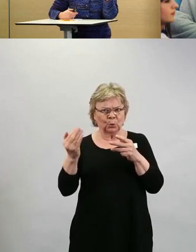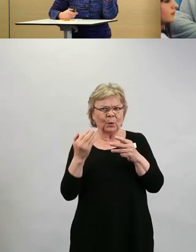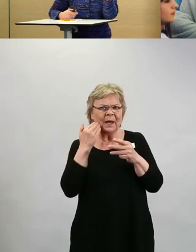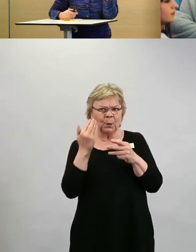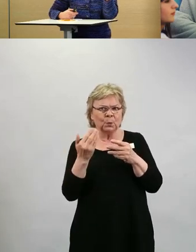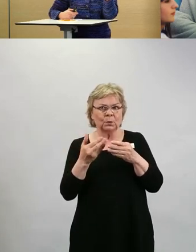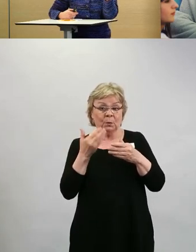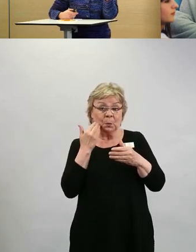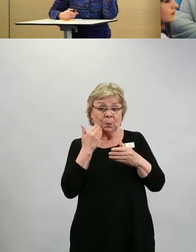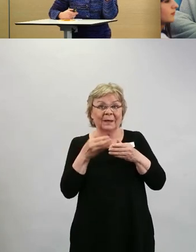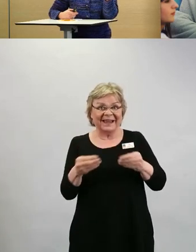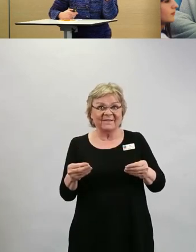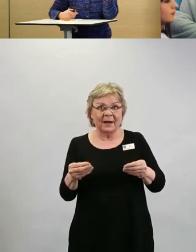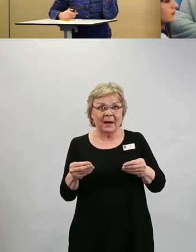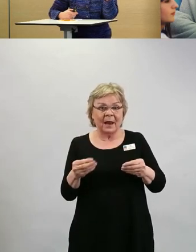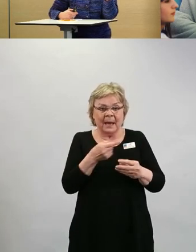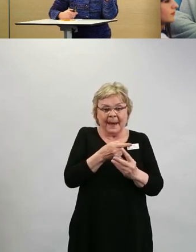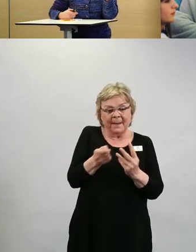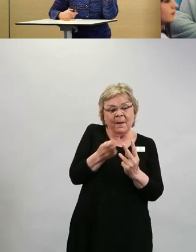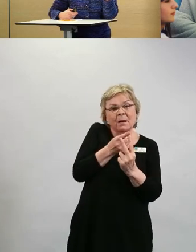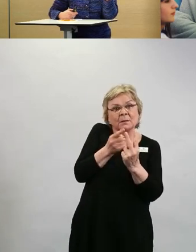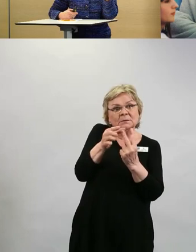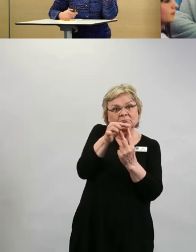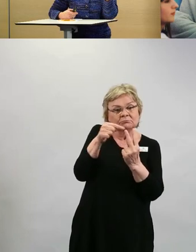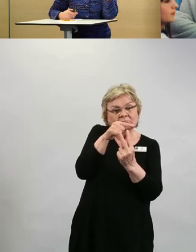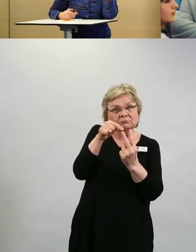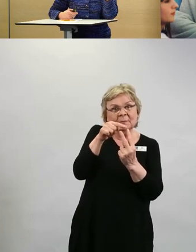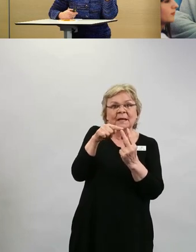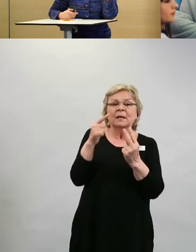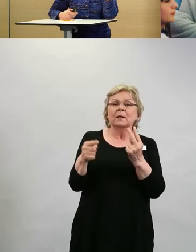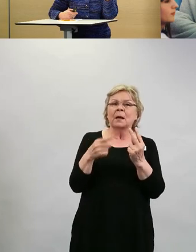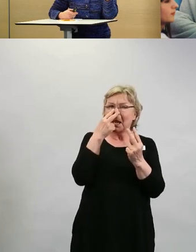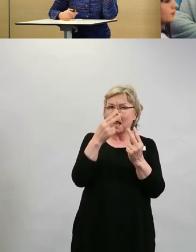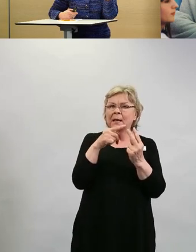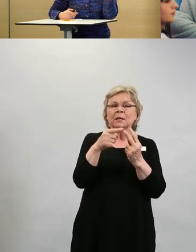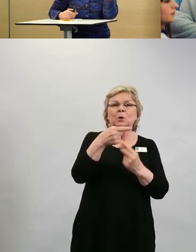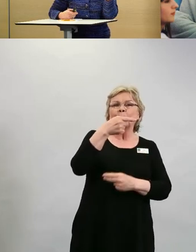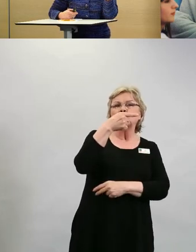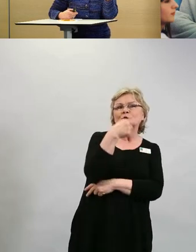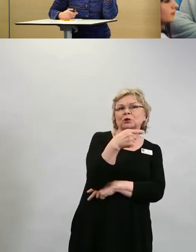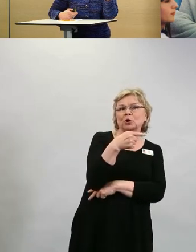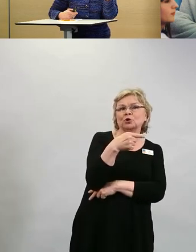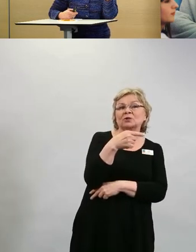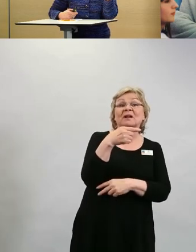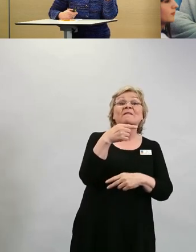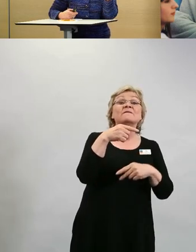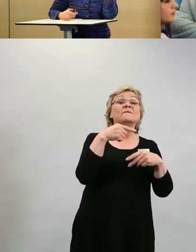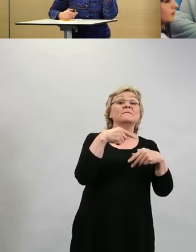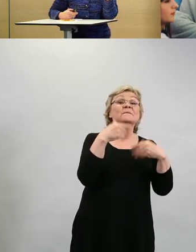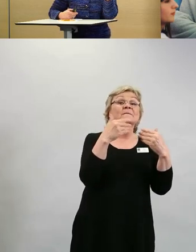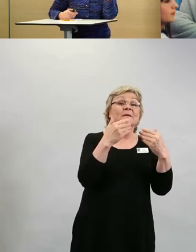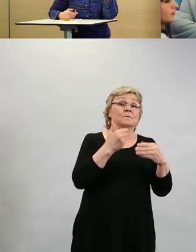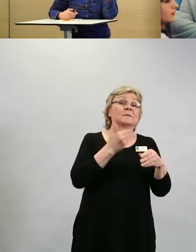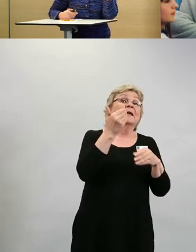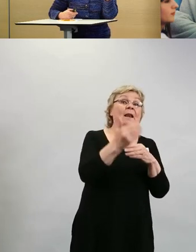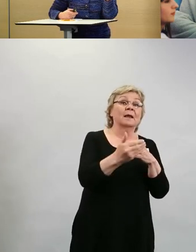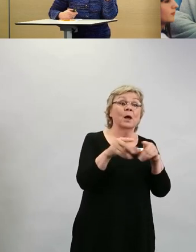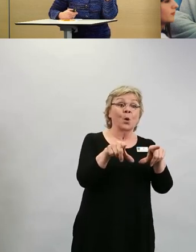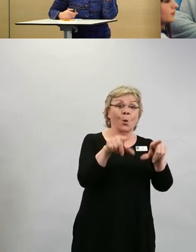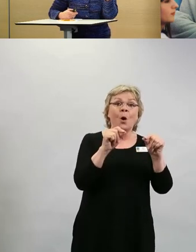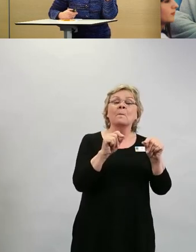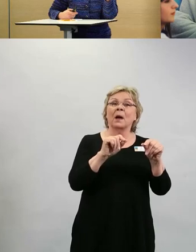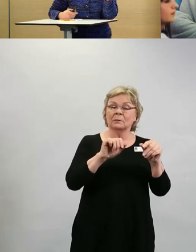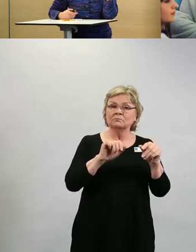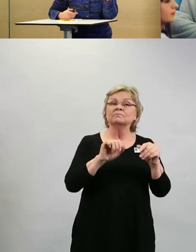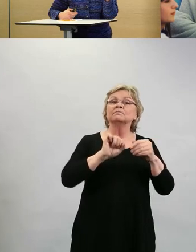niissä suojateho nähdään jo noin 11 vuorokauden kuluttua ensimmäisestä annoksesta. Sillä